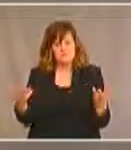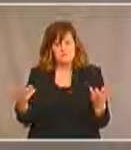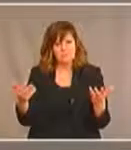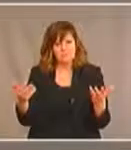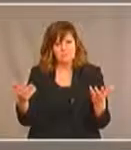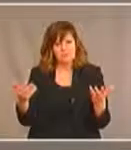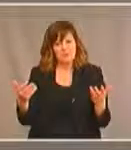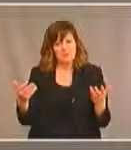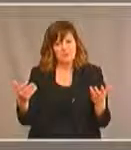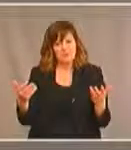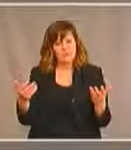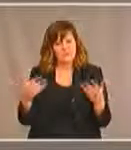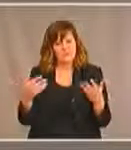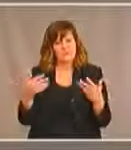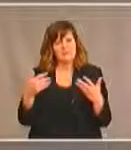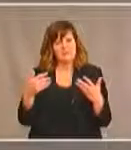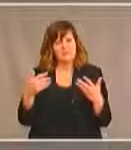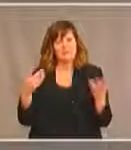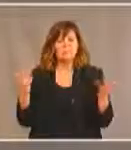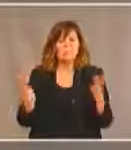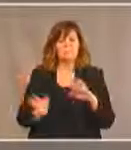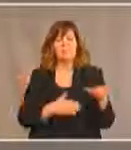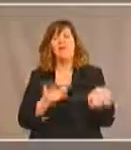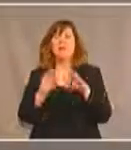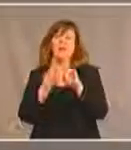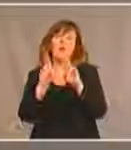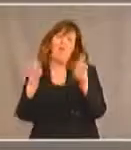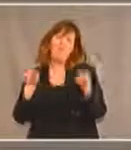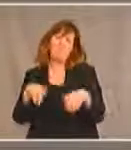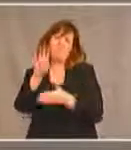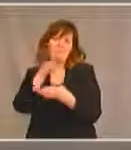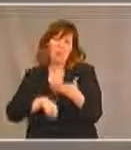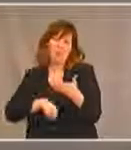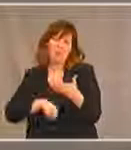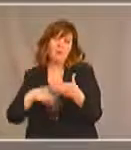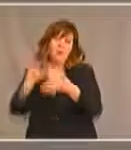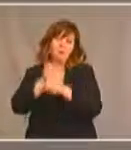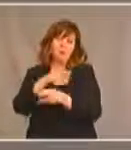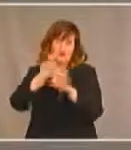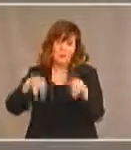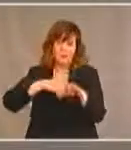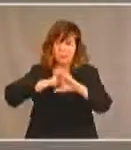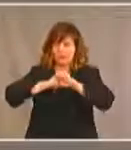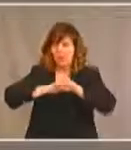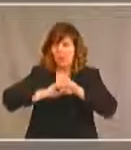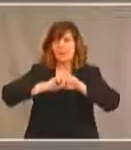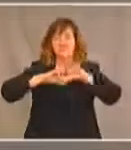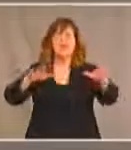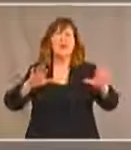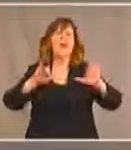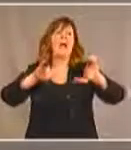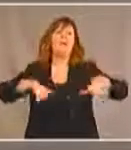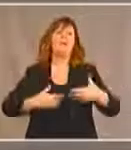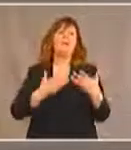et ce rapport sur les conclusions permettra d'alimenter les politiques qui